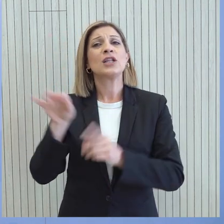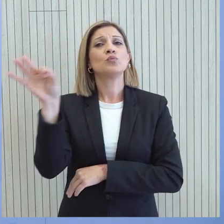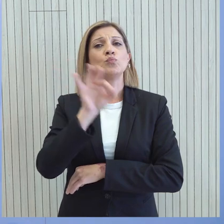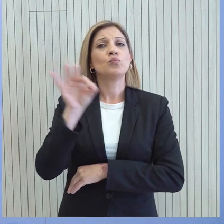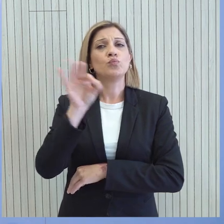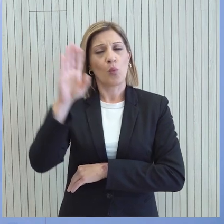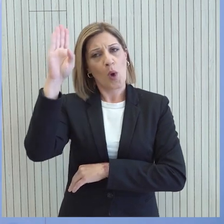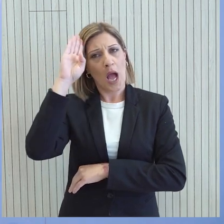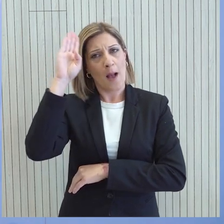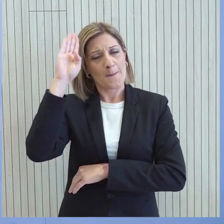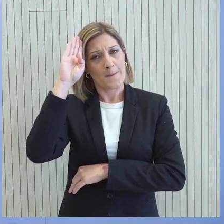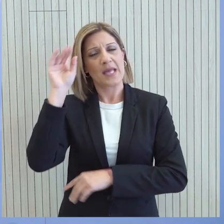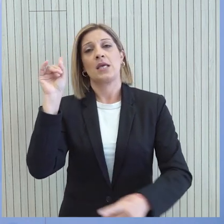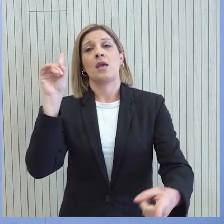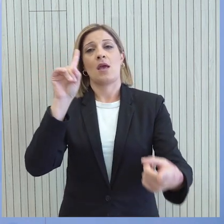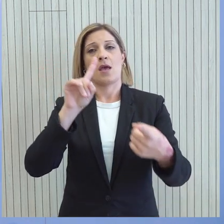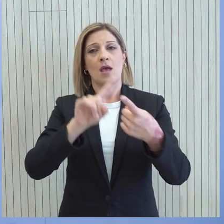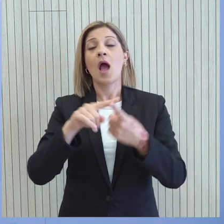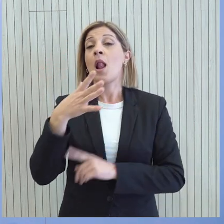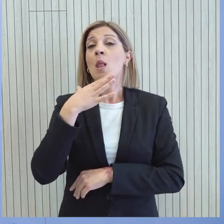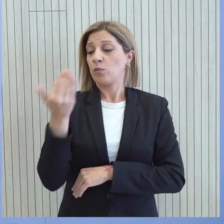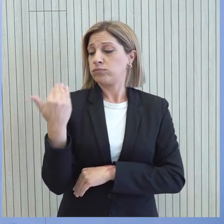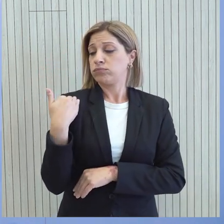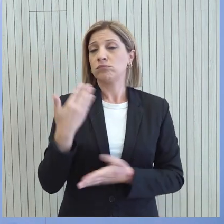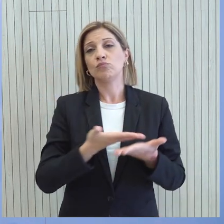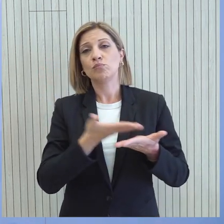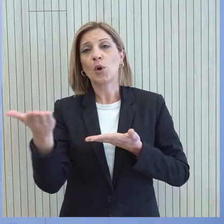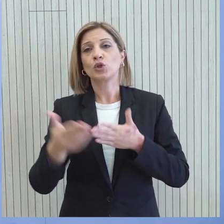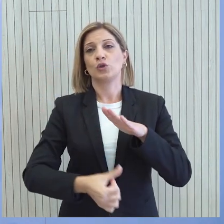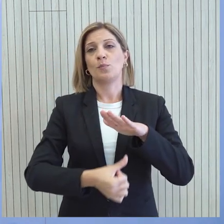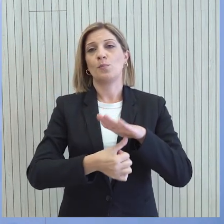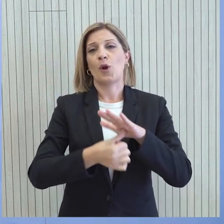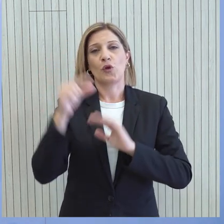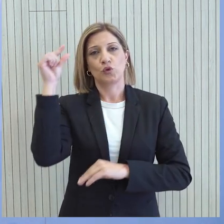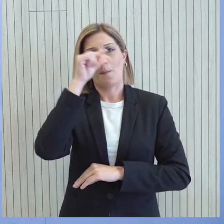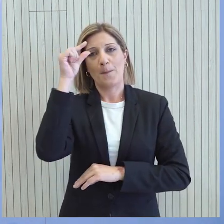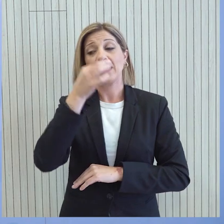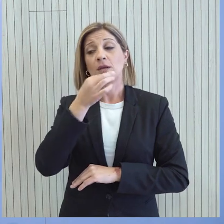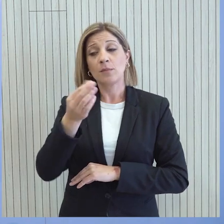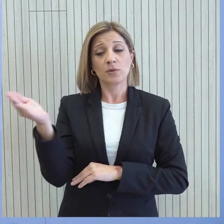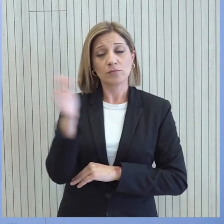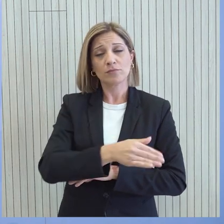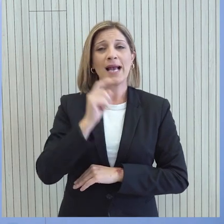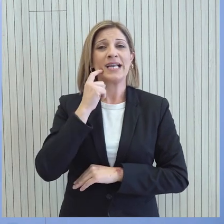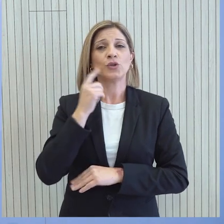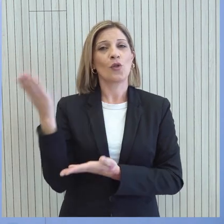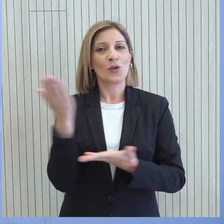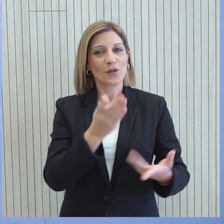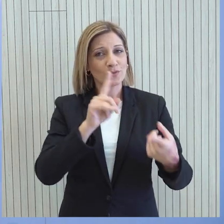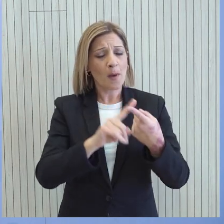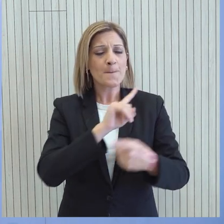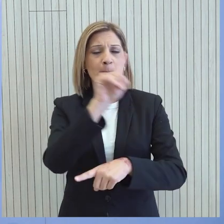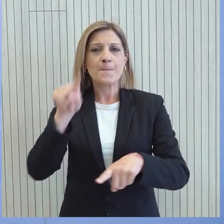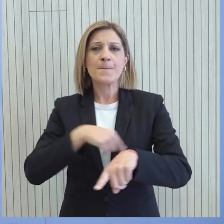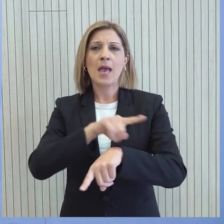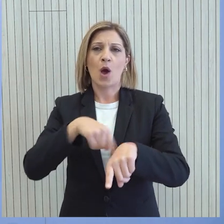Βαλγραφείο στο Λευκό Ήκο, πραγματοποιήθηκε κατόπιν πρόσκλησης που απίφθινε ο Πρόεδρος Μπάιτεν προς τον Πρόεδρο Χρυστοδουλίδη και διήρκησε περίπου